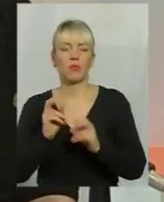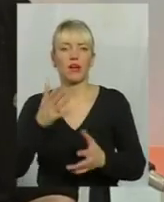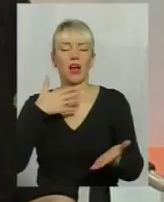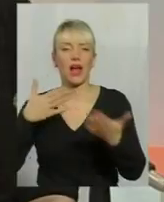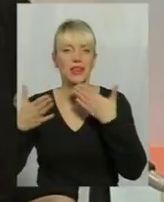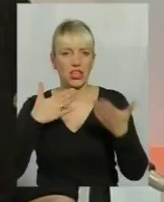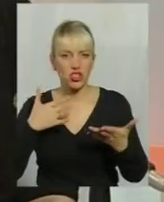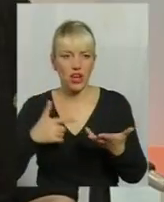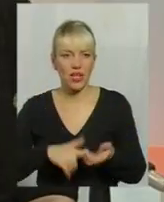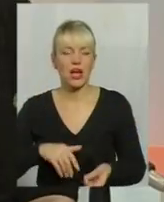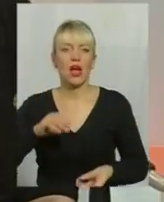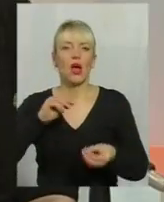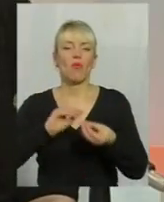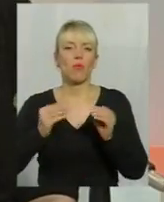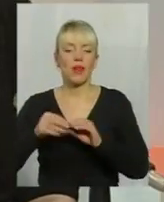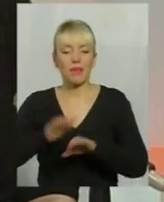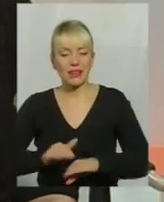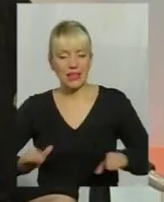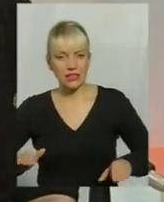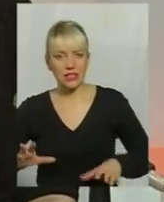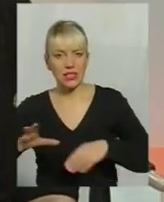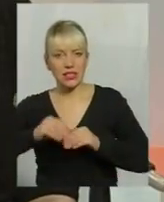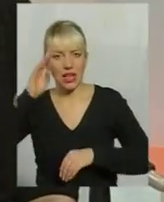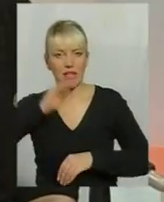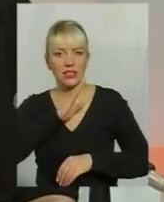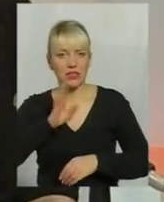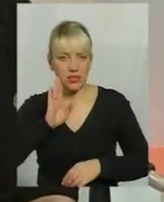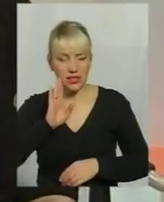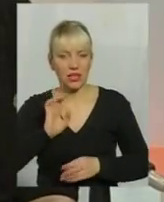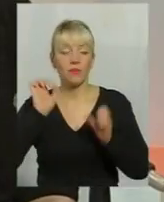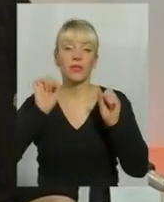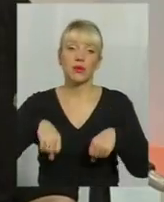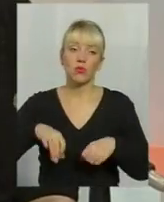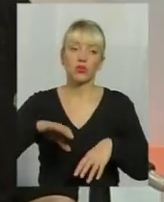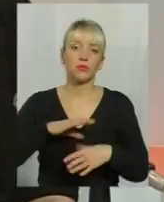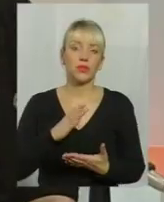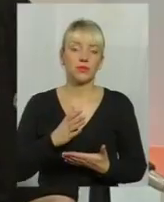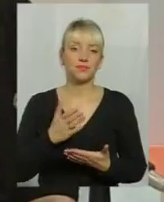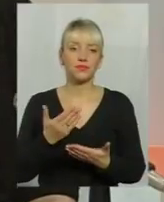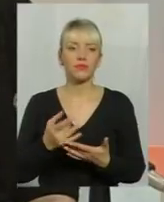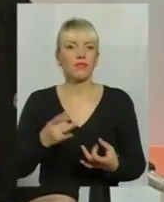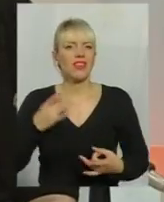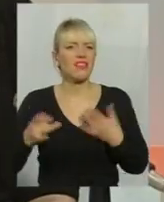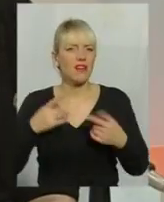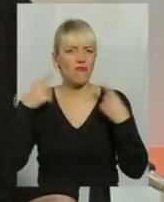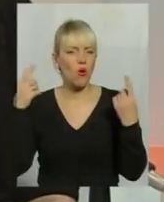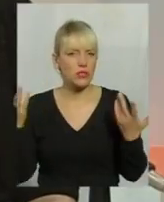проблеми детско-родітельські, якісь, можуть бути, неврози,